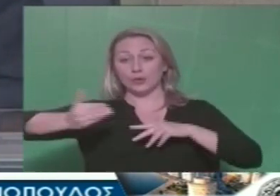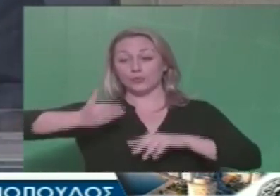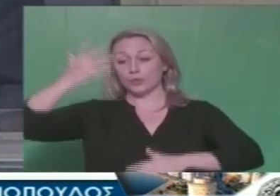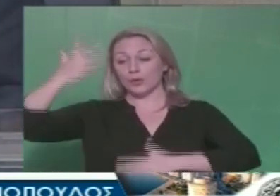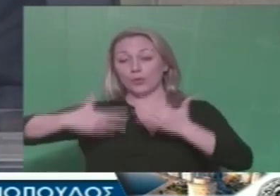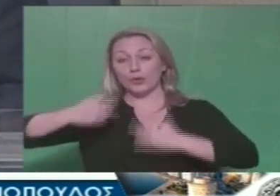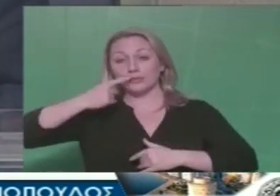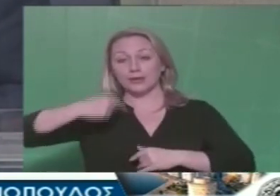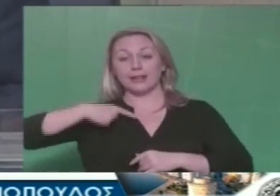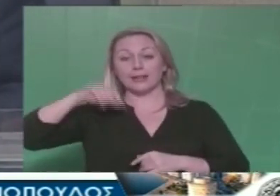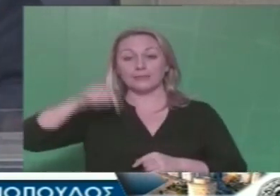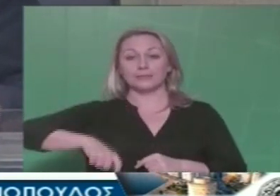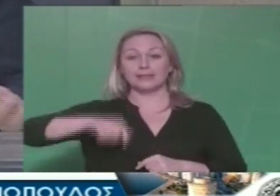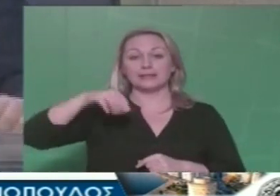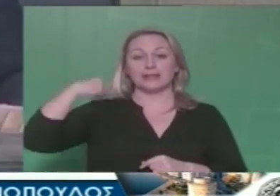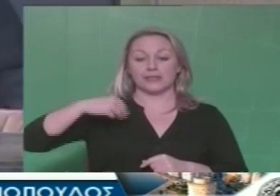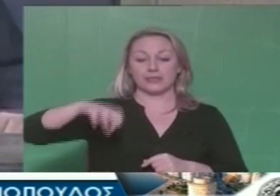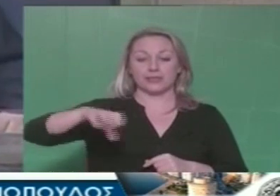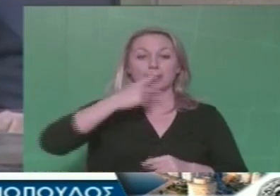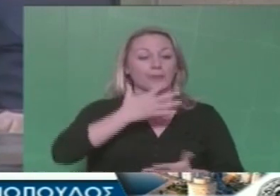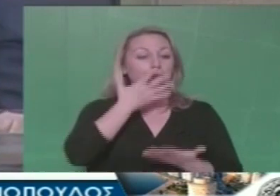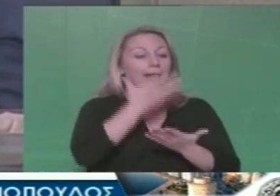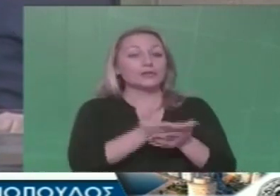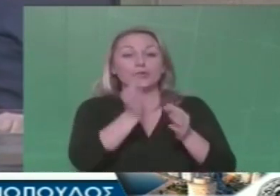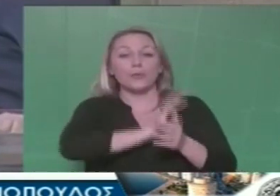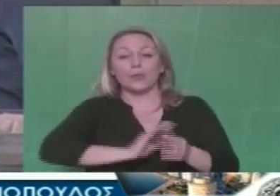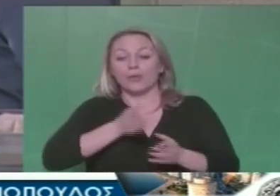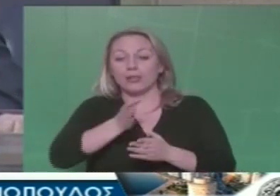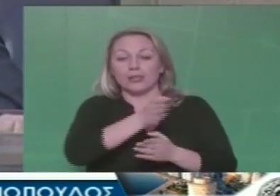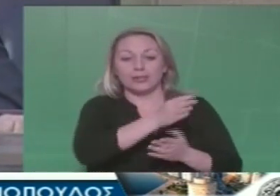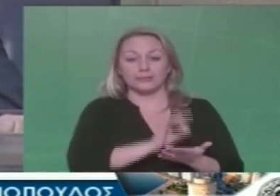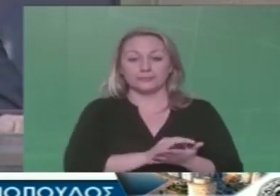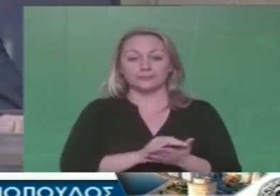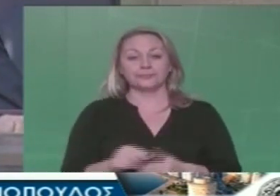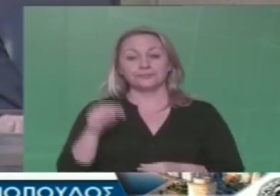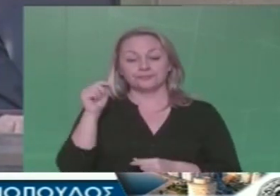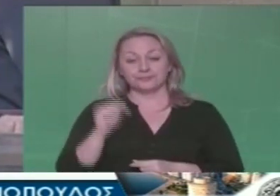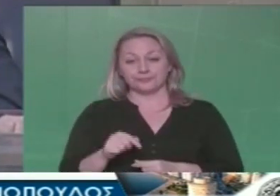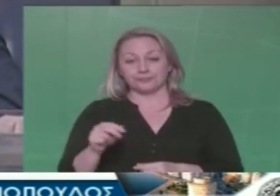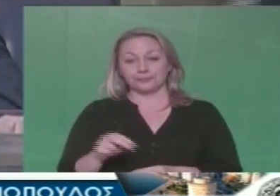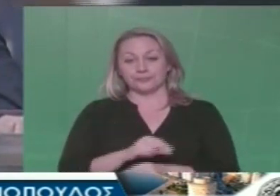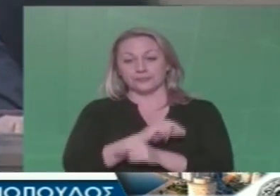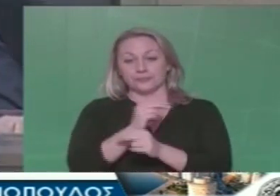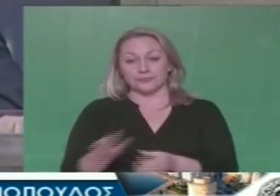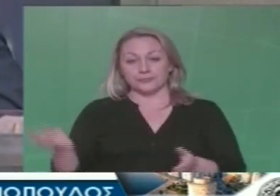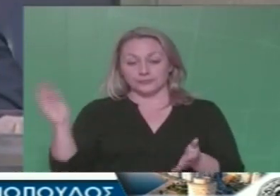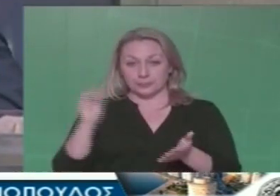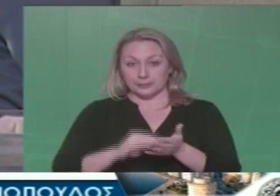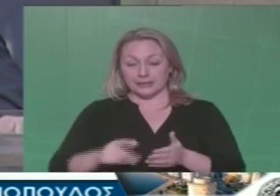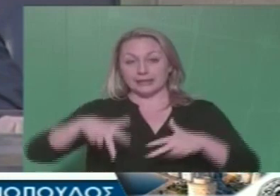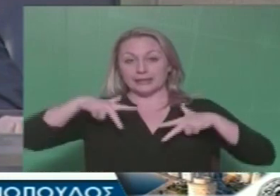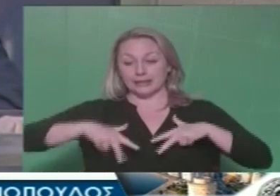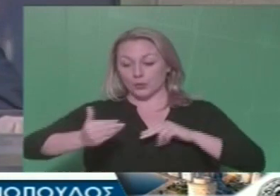τοπικούς, δημοτικούς, την κατεύθυνση των δαπανών που πρέπει να κάνουν. Ποια είναι λοιπόν τα χαρακτηριστικά ακόμα ενός κρατικού